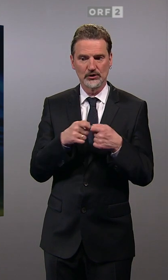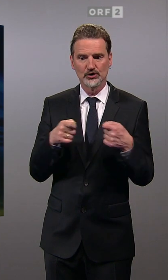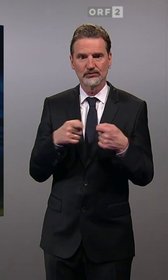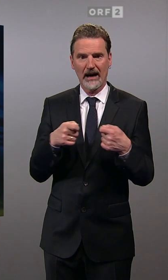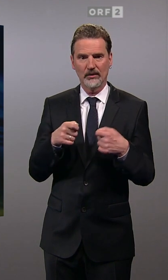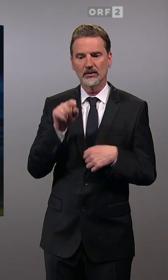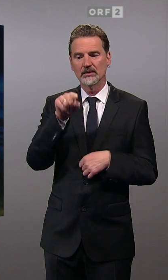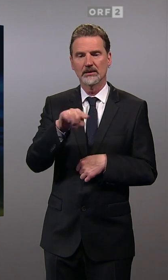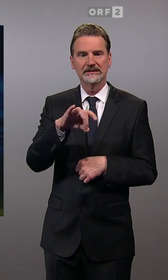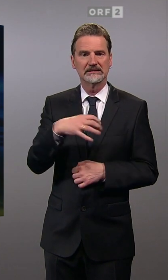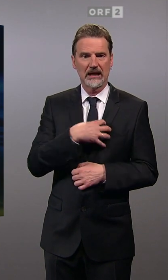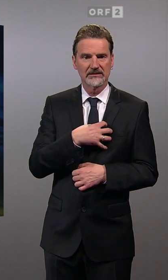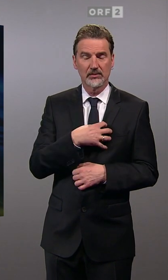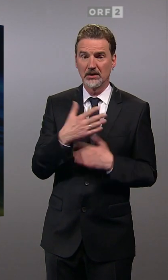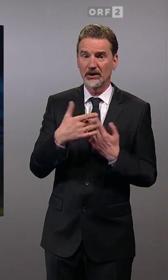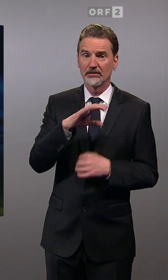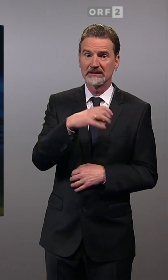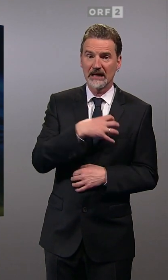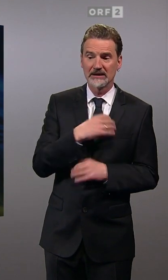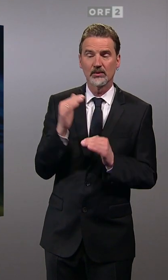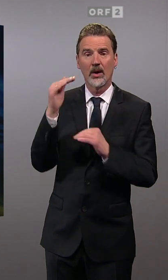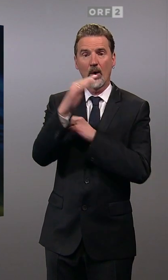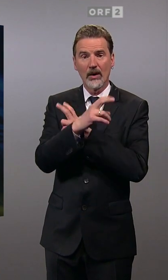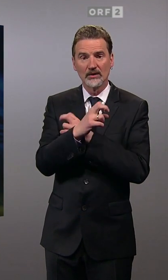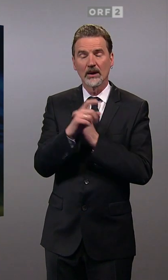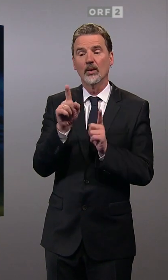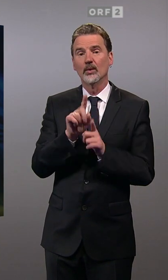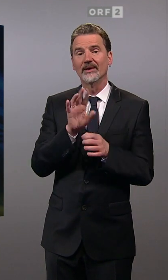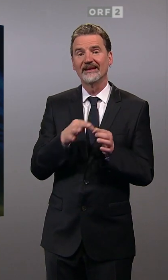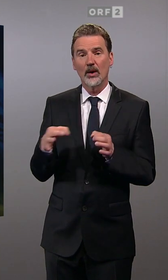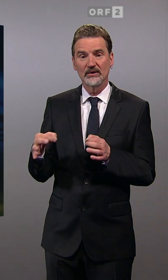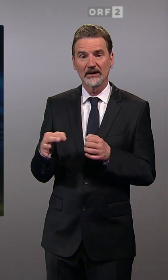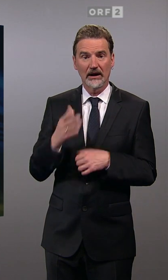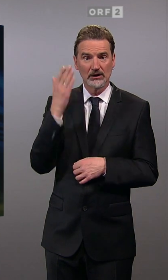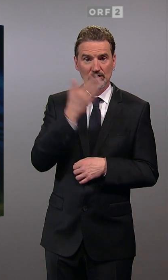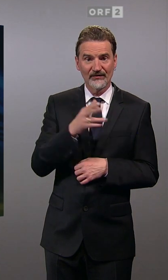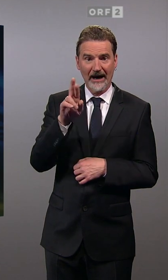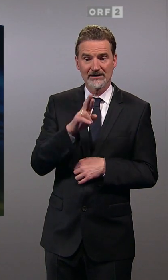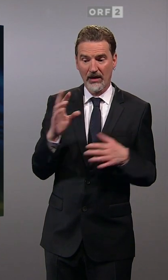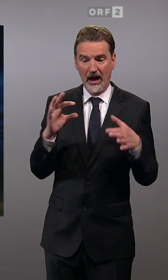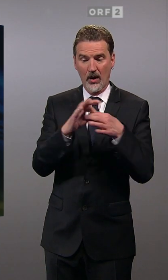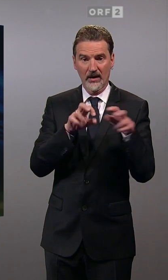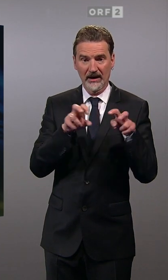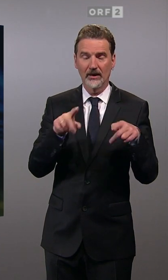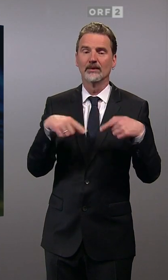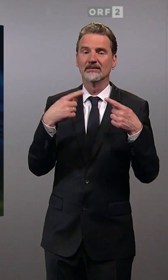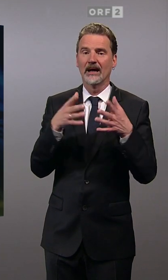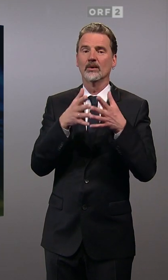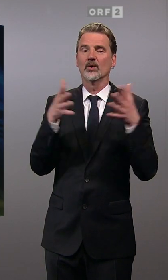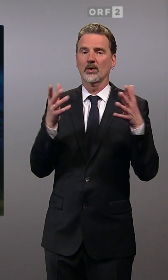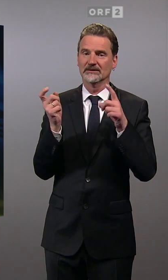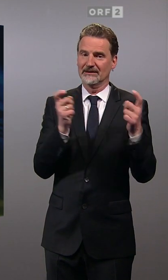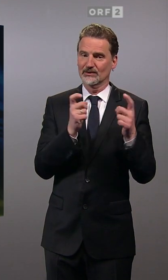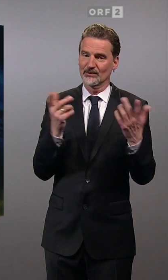ist, wenn zum Beispiel Salzburg, Oberösterreich und Niederösterreich schwarz-blau regiert werden würden? Dann gibt es große Diskussionen. Da schließe ich auch